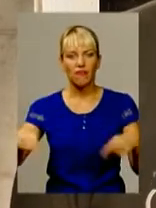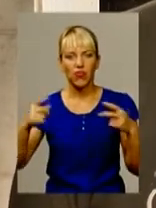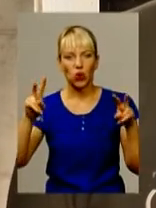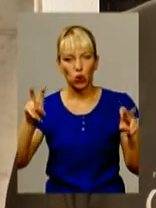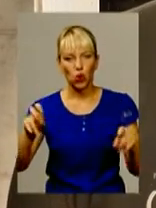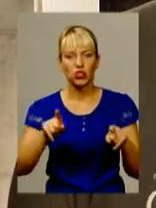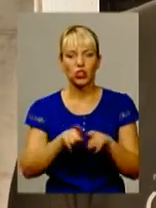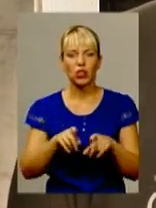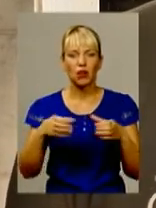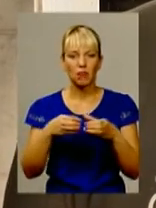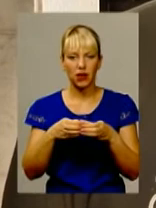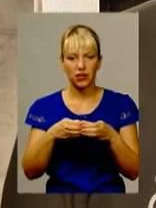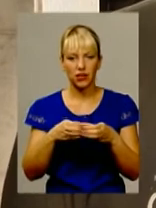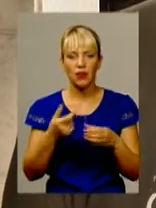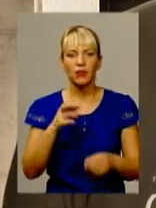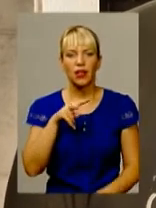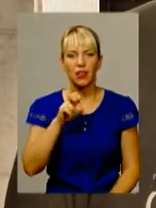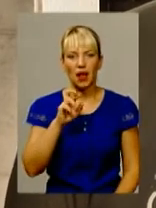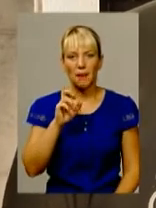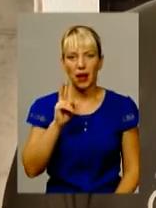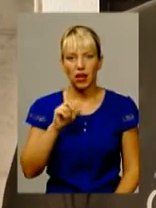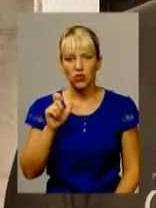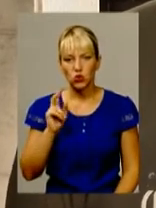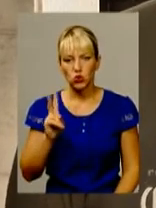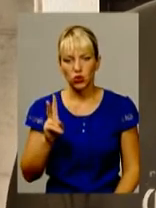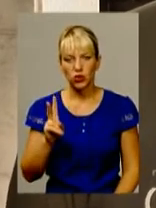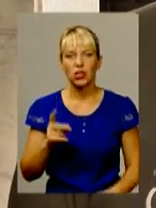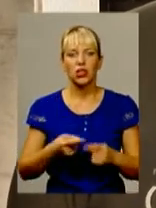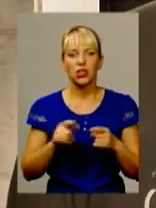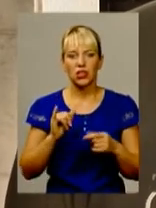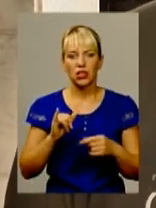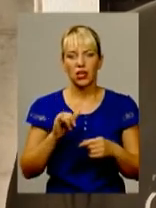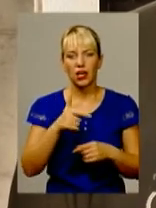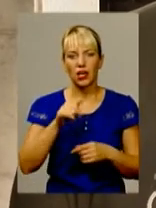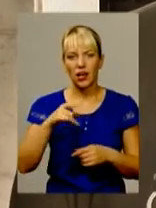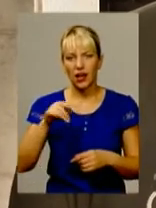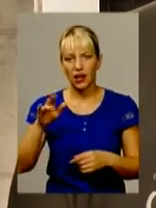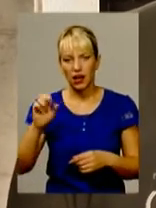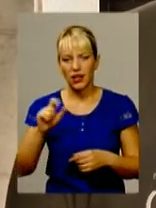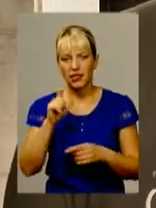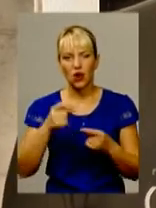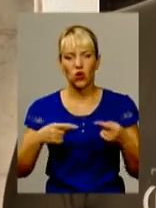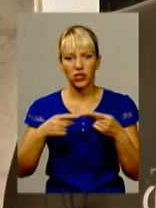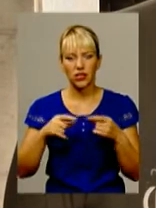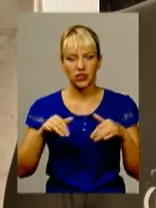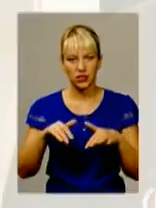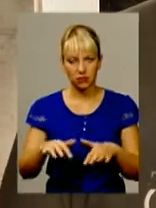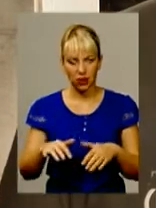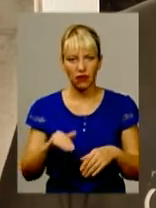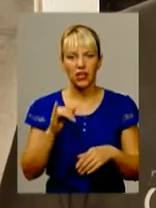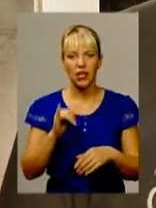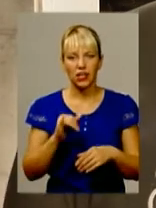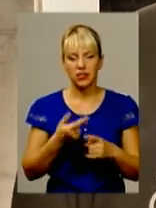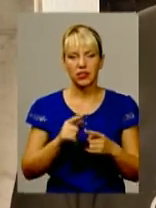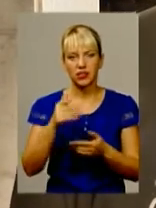включили партію «Поруч з Сергією Лабазюка», це зрозуміло, бо це імена партії Лабазюка. Партію Олександра Гереги за конкретні справи. І в цей